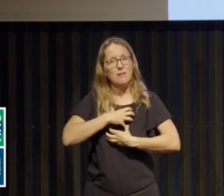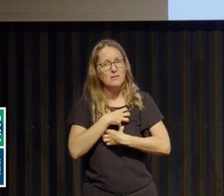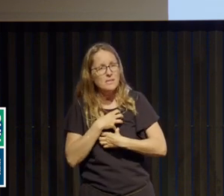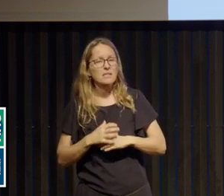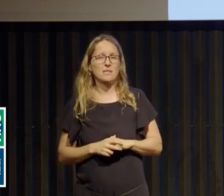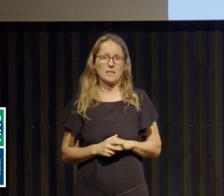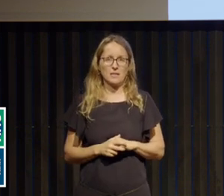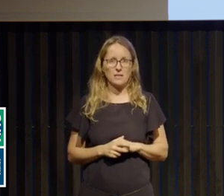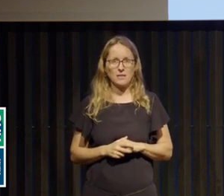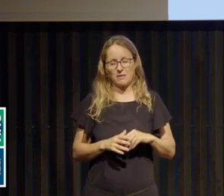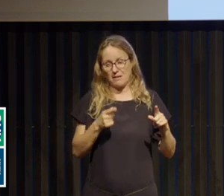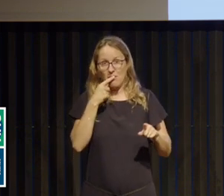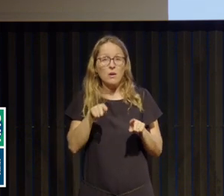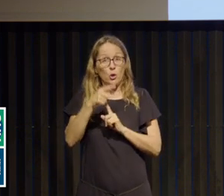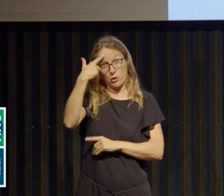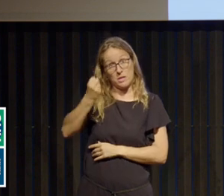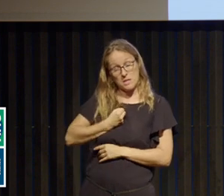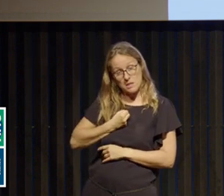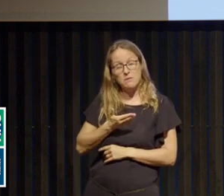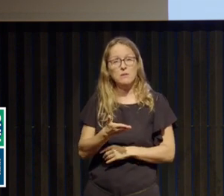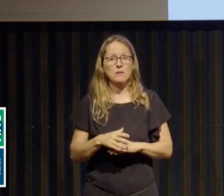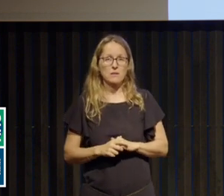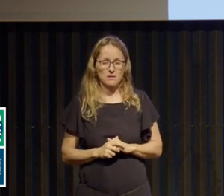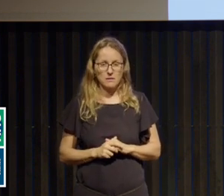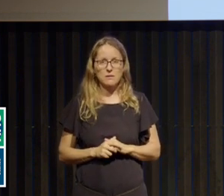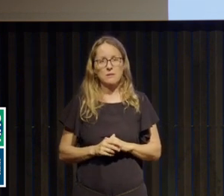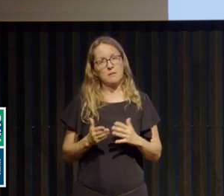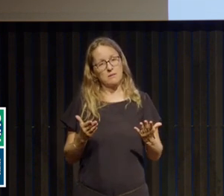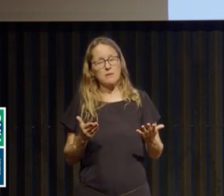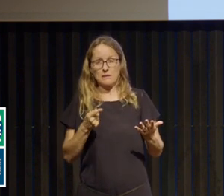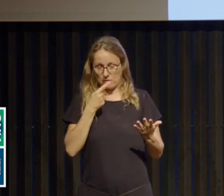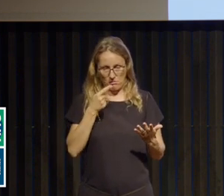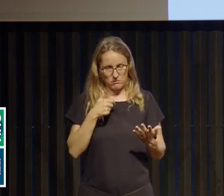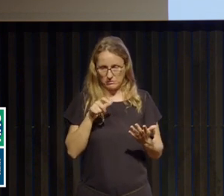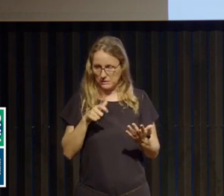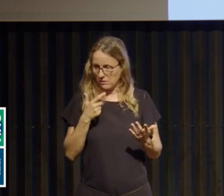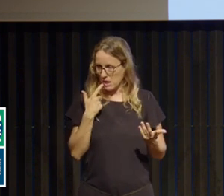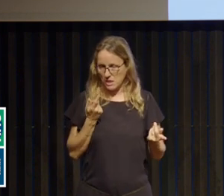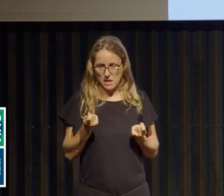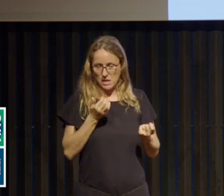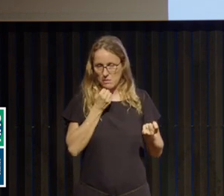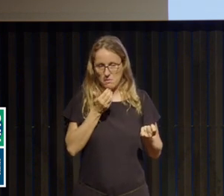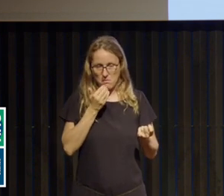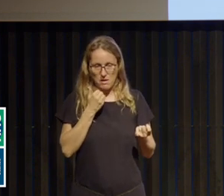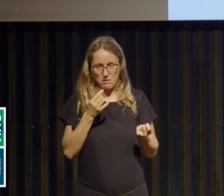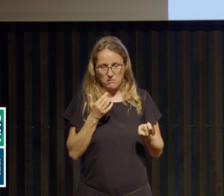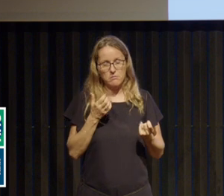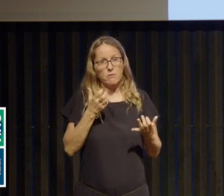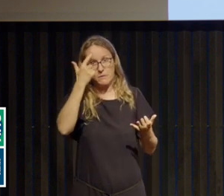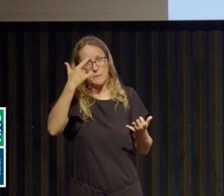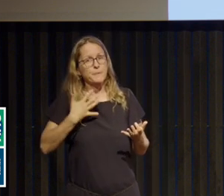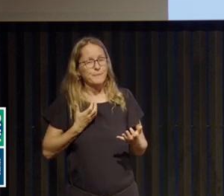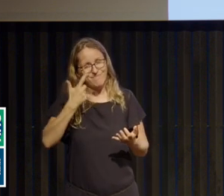actes impulsifs, tentatives de suicide, c'est vrai qu'une patiente qui perd un peu le contrôle, le risque suicidaire n'est pas nul